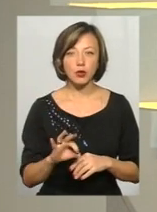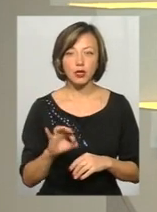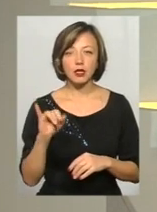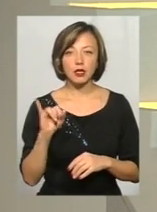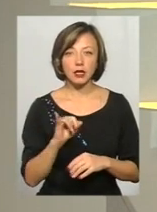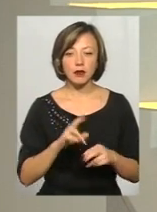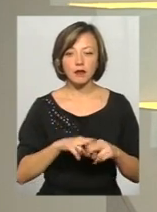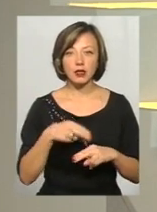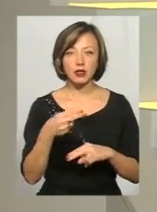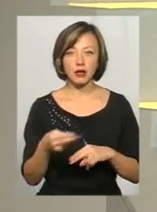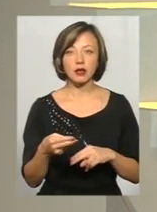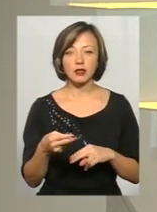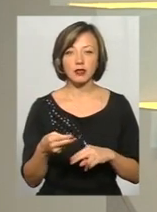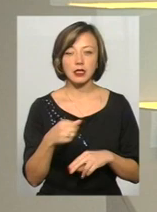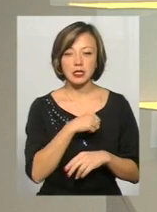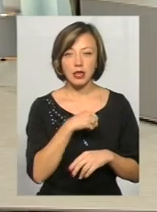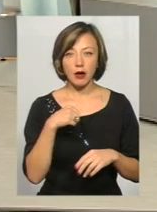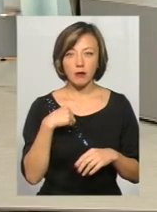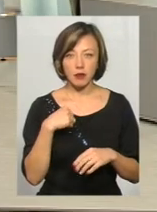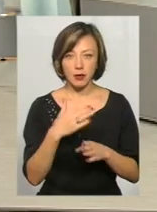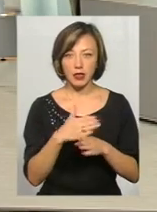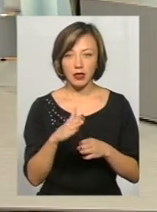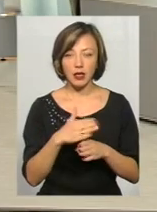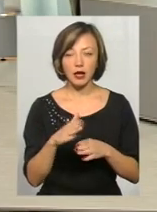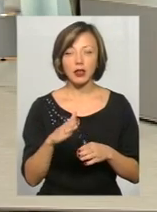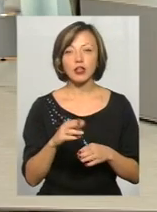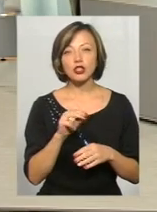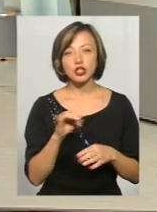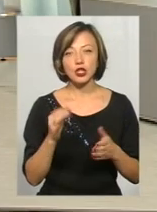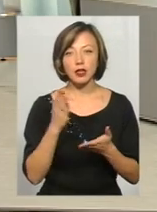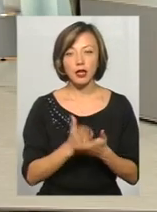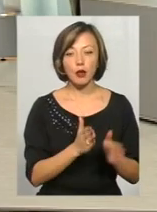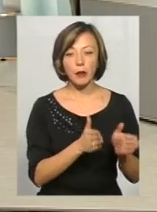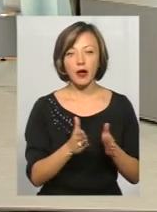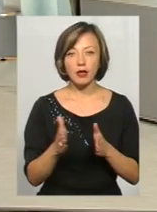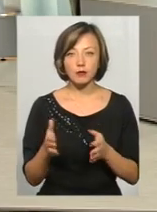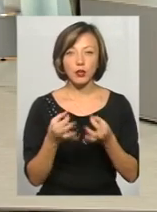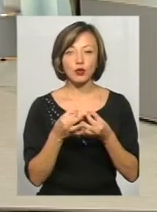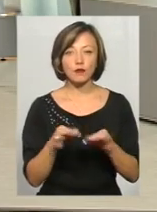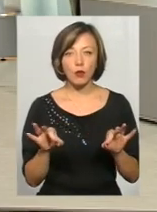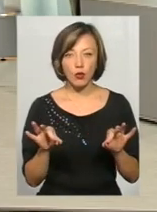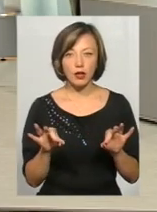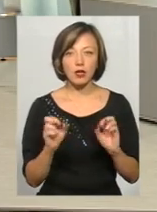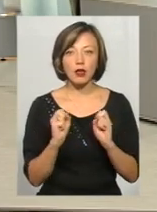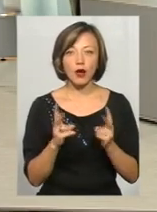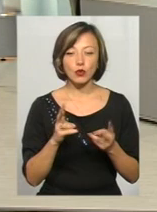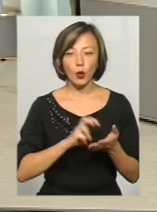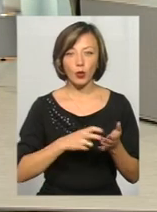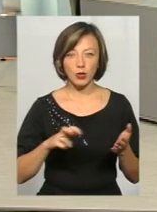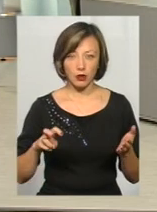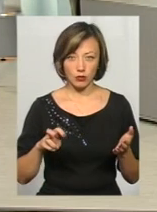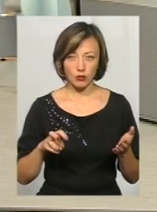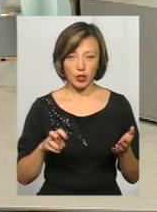і вертати саме тіло кредиту. Чи існують механізми, які б дозволили якимось чином уникнути?